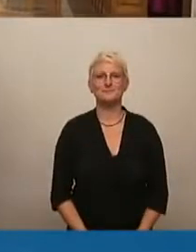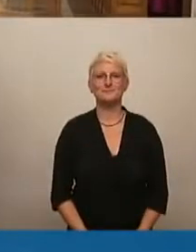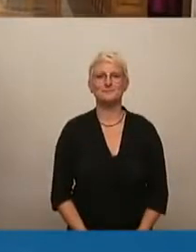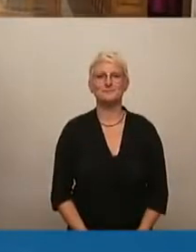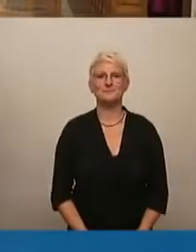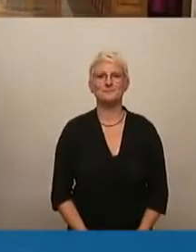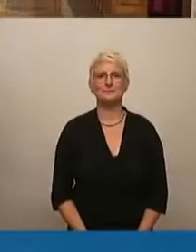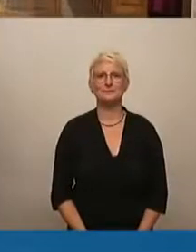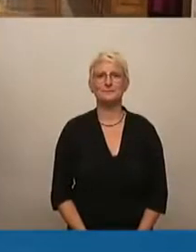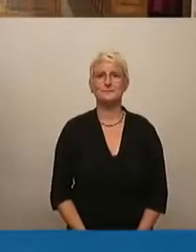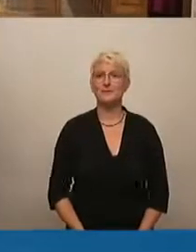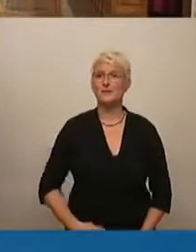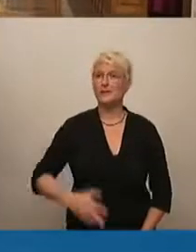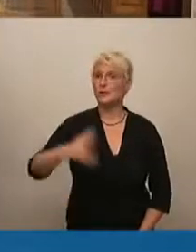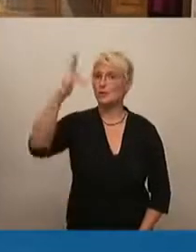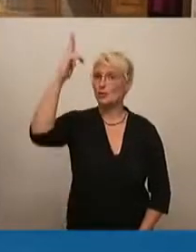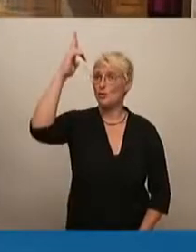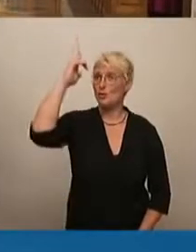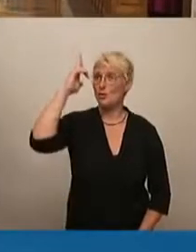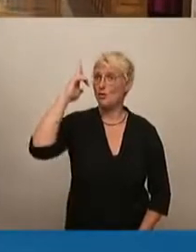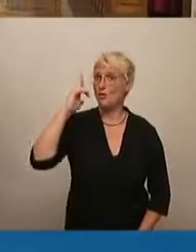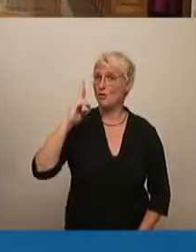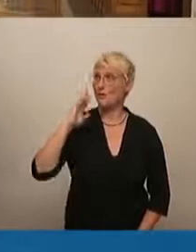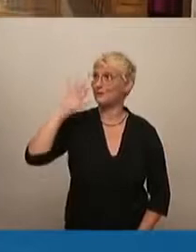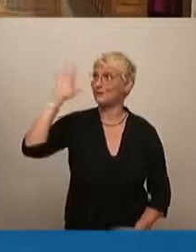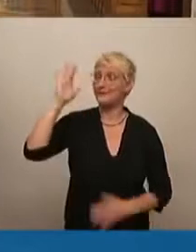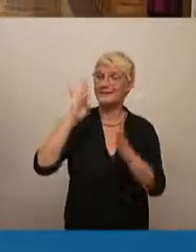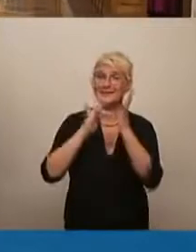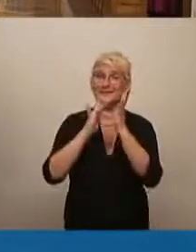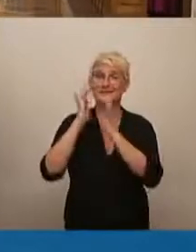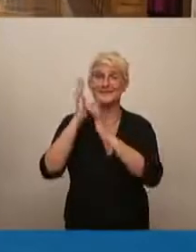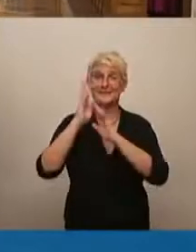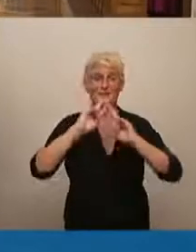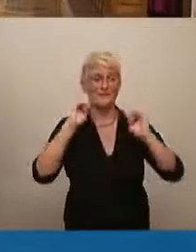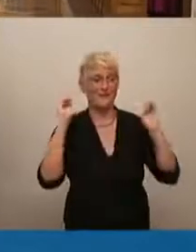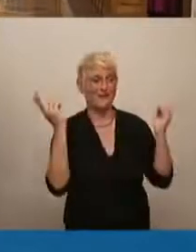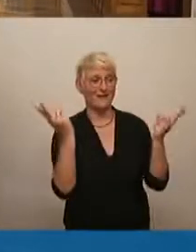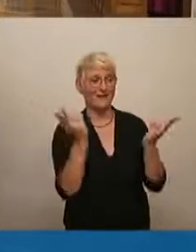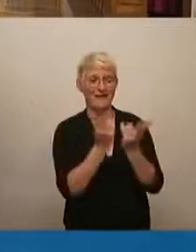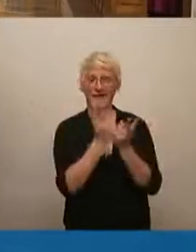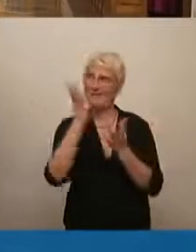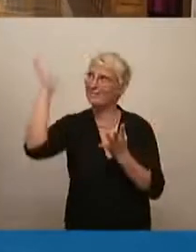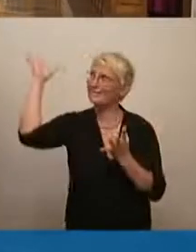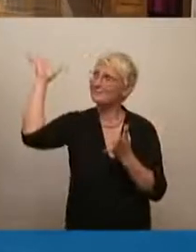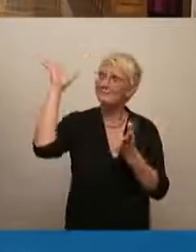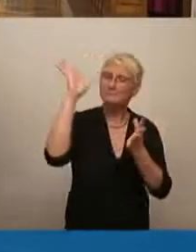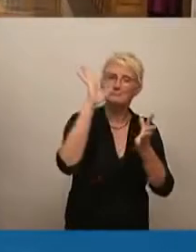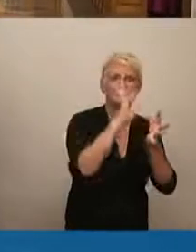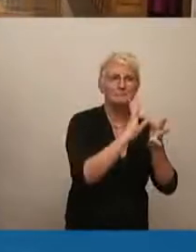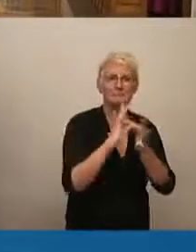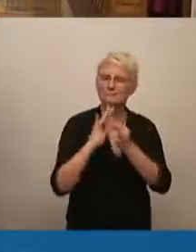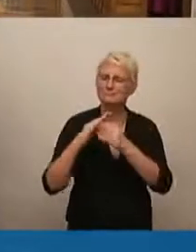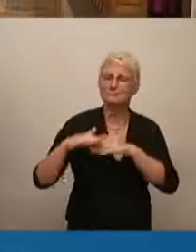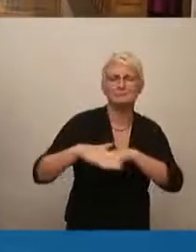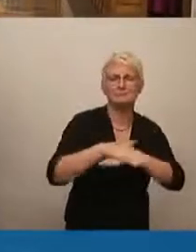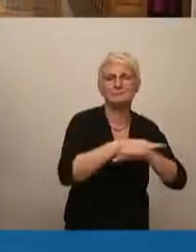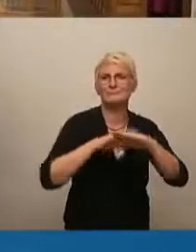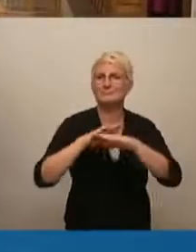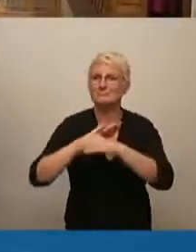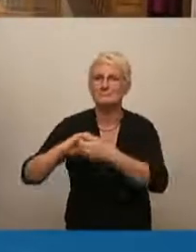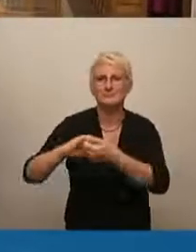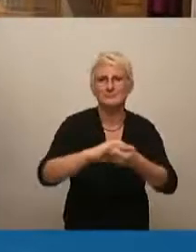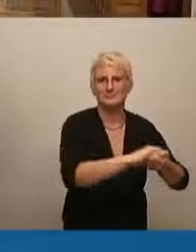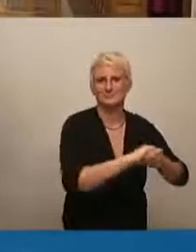Gott hat in Christus die Welt mit sich versöhnt und uns das